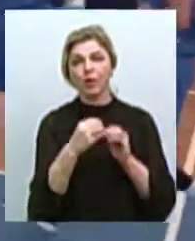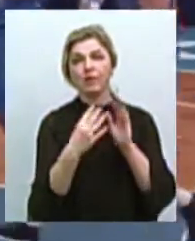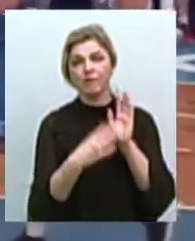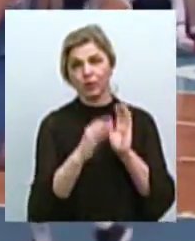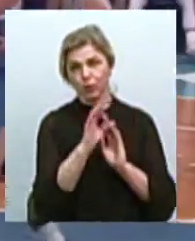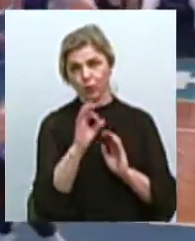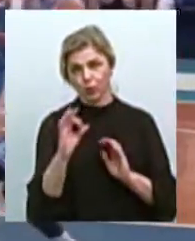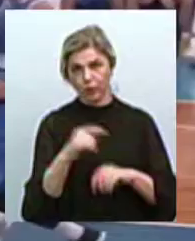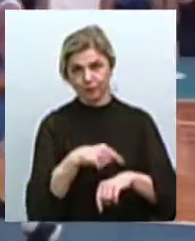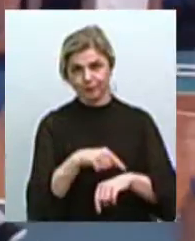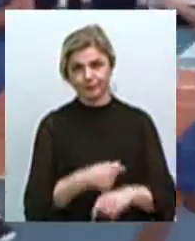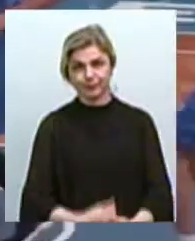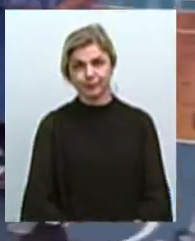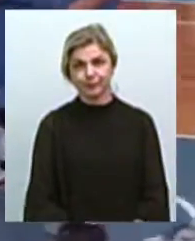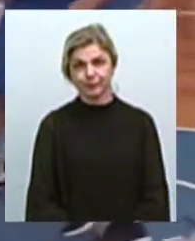.00.